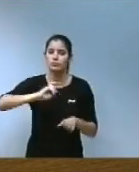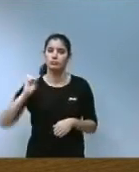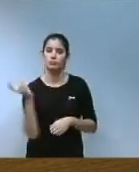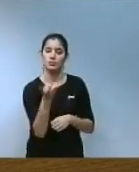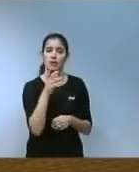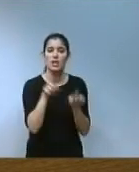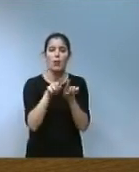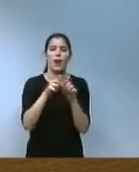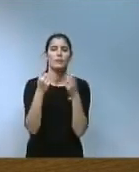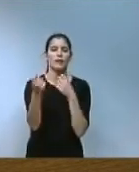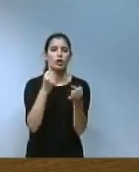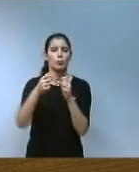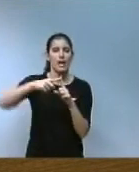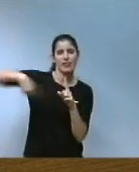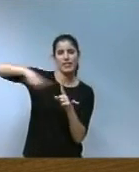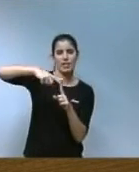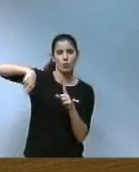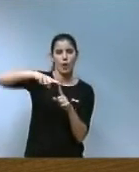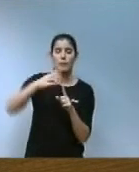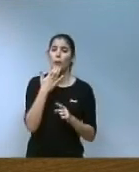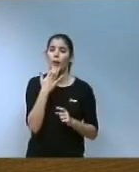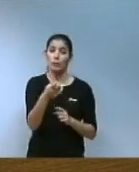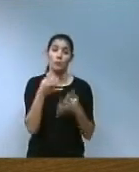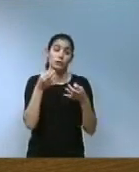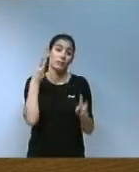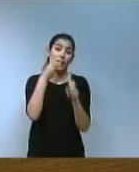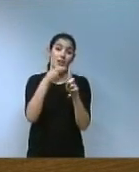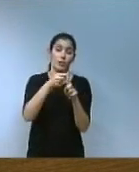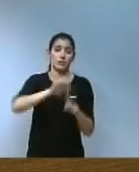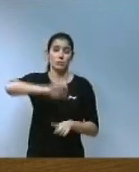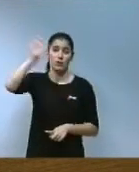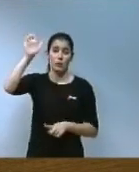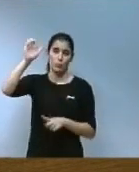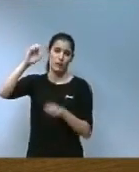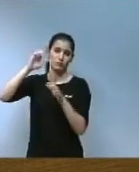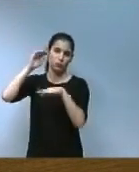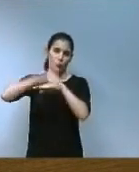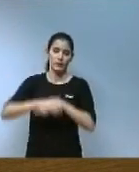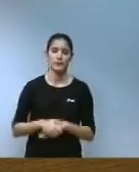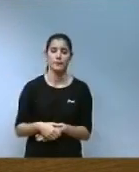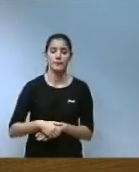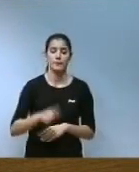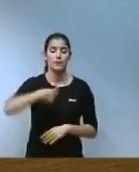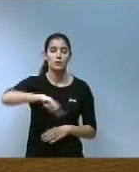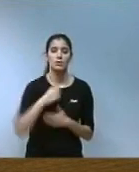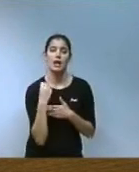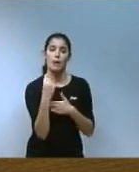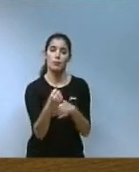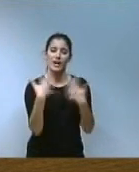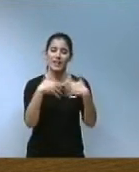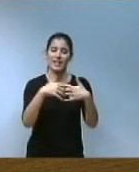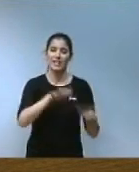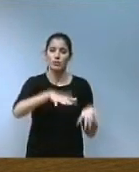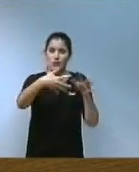circular, d'acord amb els objectius de la Unió Europea. Recosar la industrialització de l'economia